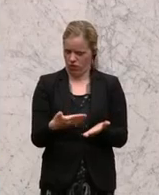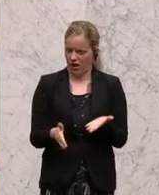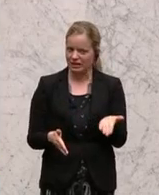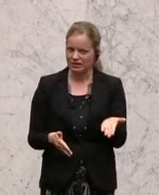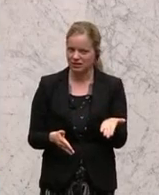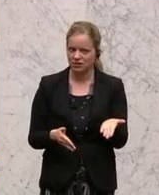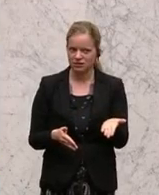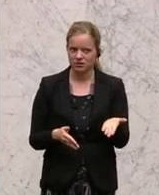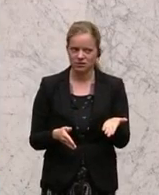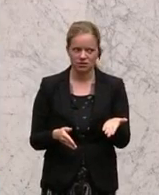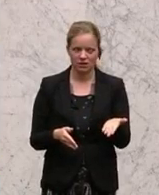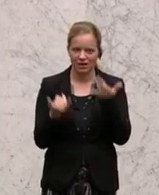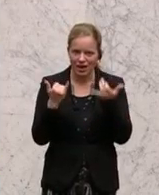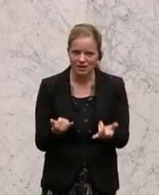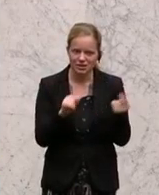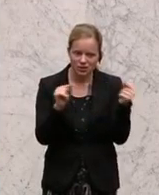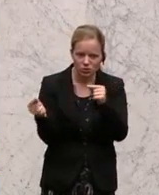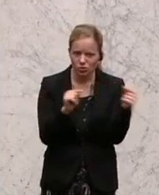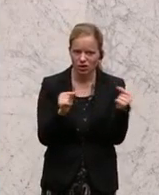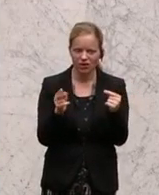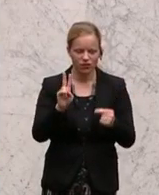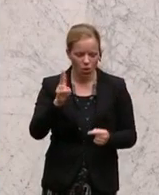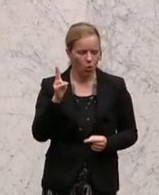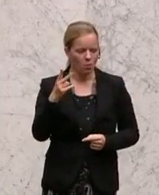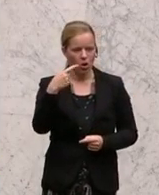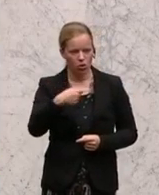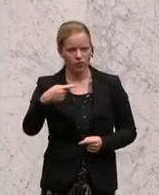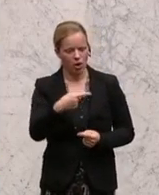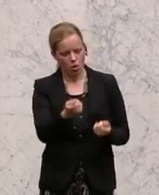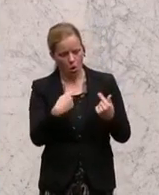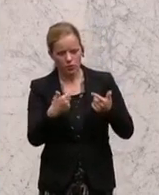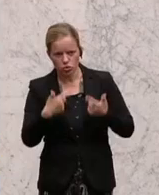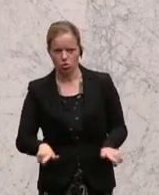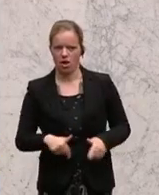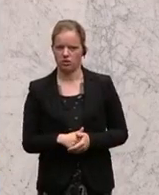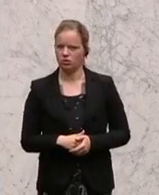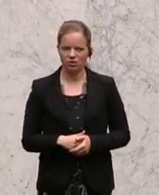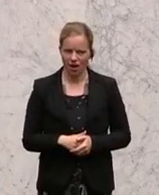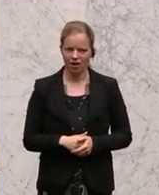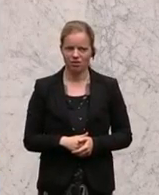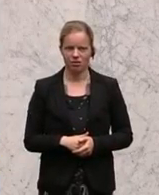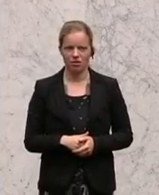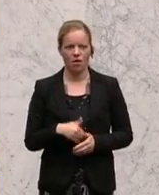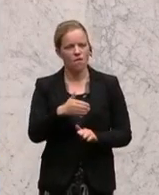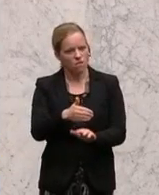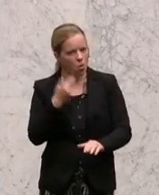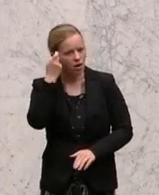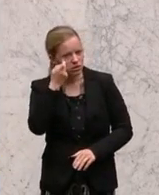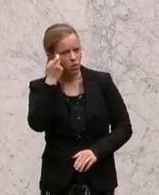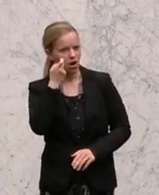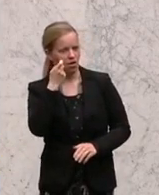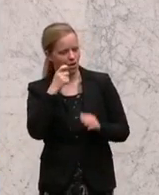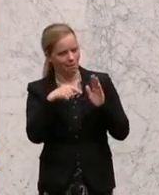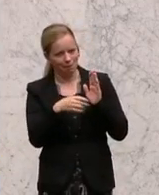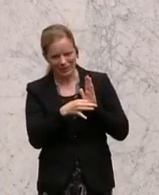darüber reden, dass das zugelassen werden könnte. Das ist ein klassischer Fall für das Vorsorgeprinzip, das wir heute Vormittag rund um das